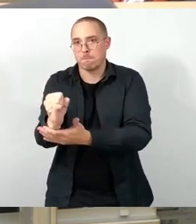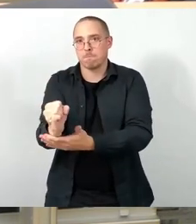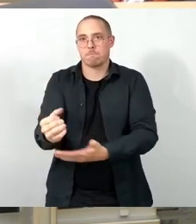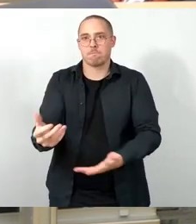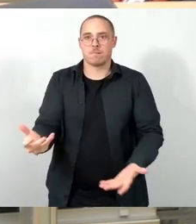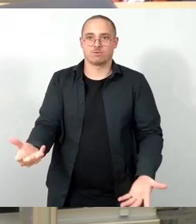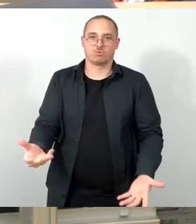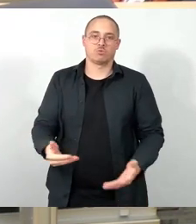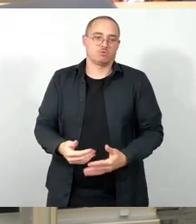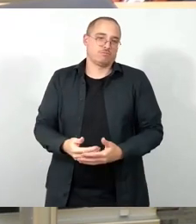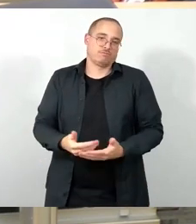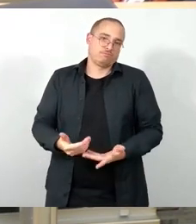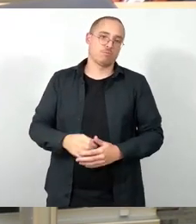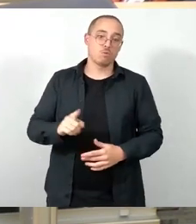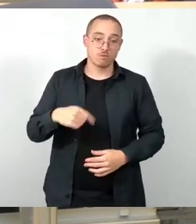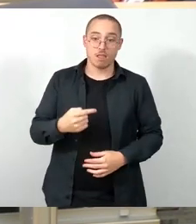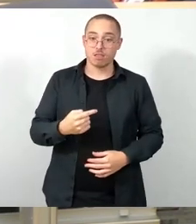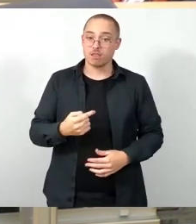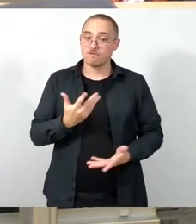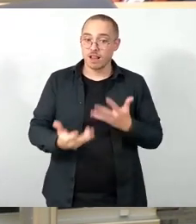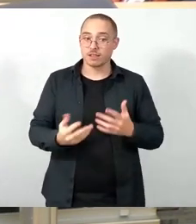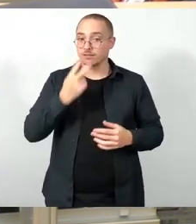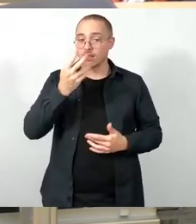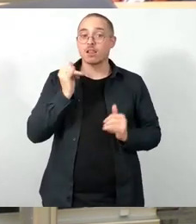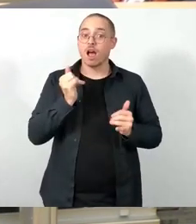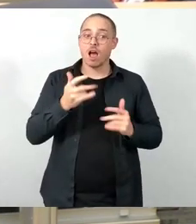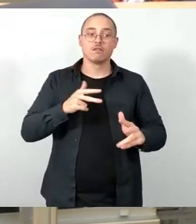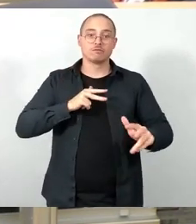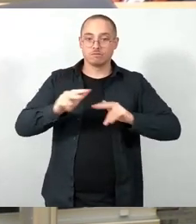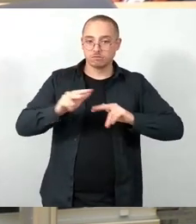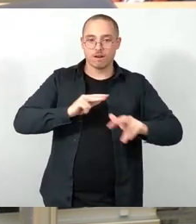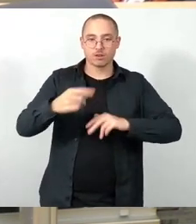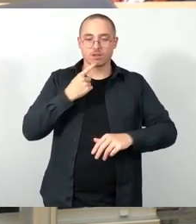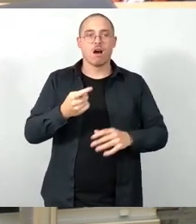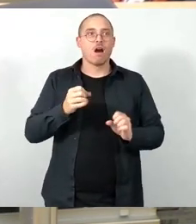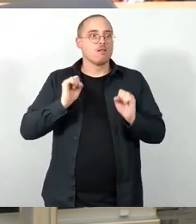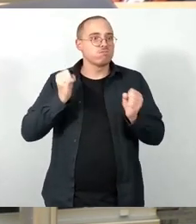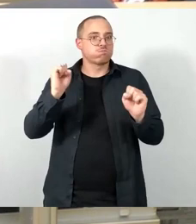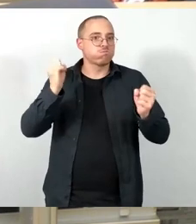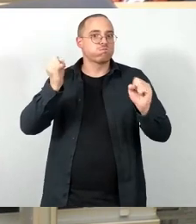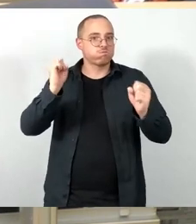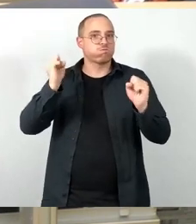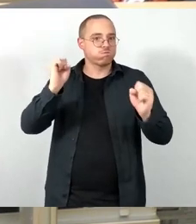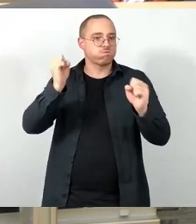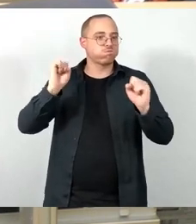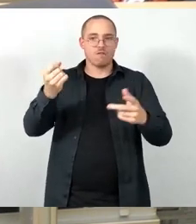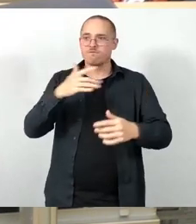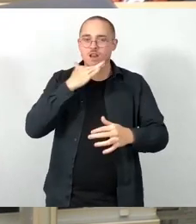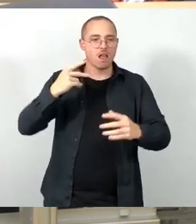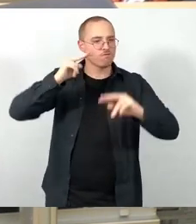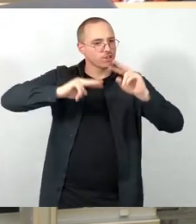Verwaltung voller Tatkraft und Wohlwollen ein Musterbeispiel an konsensualer, multiperspektivischer und wirkungsvoller